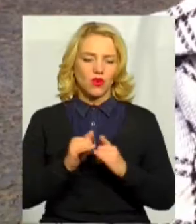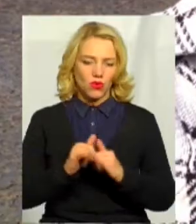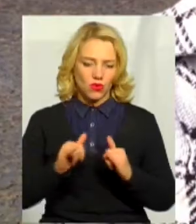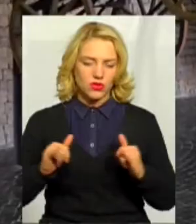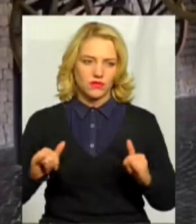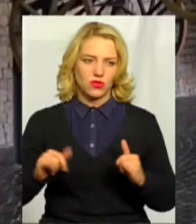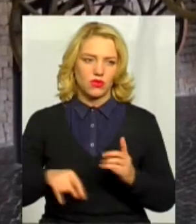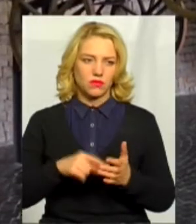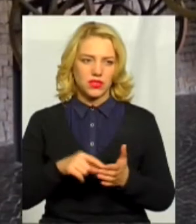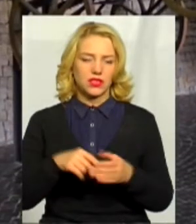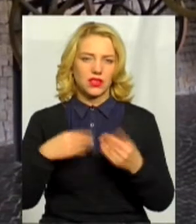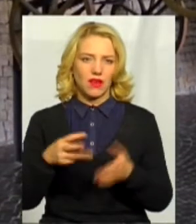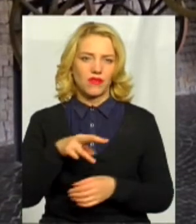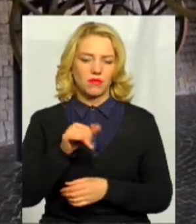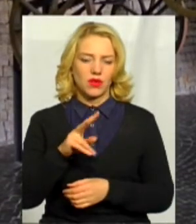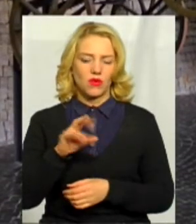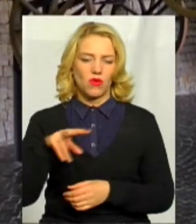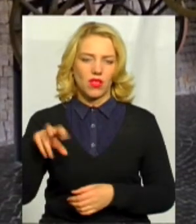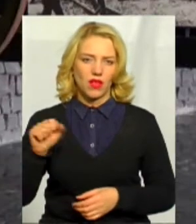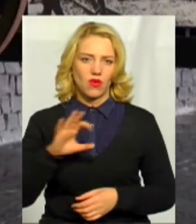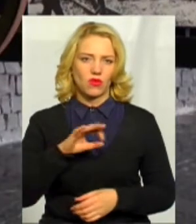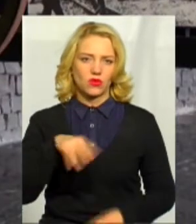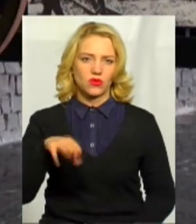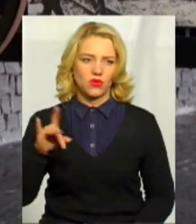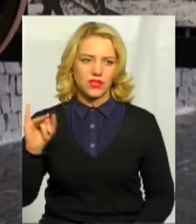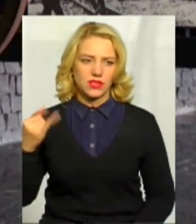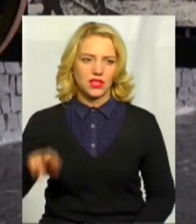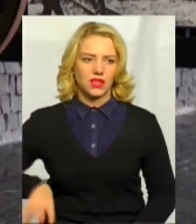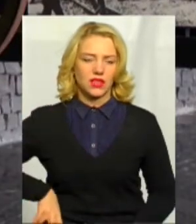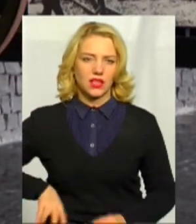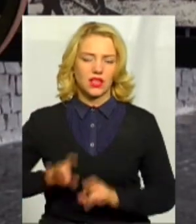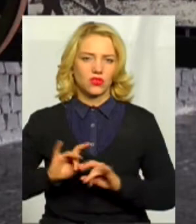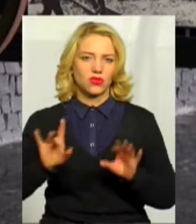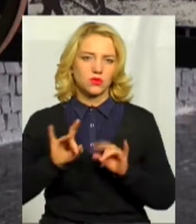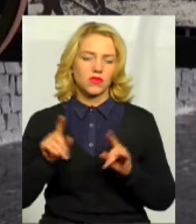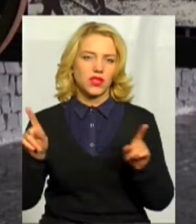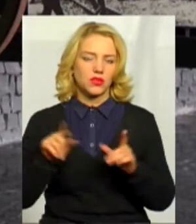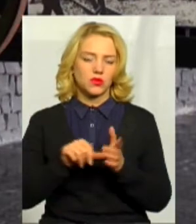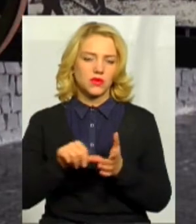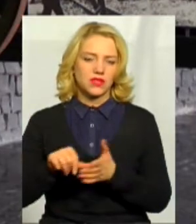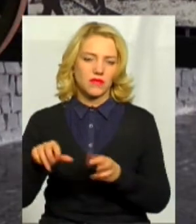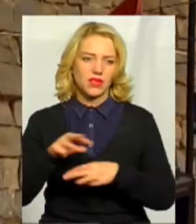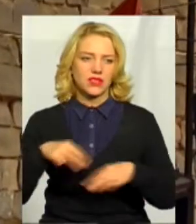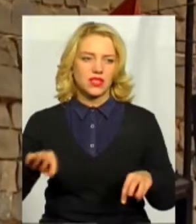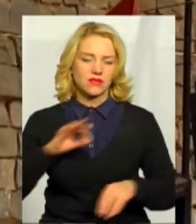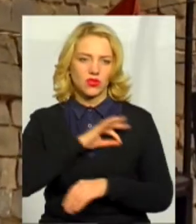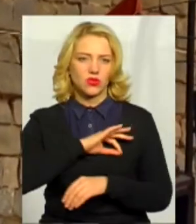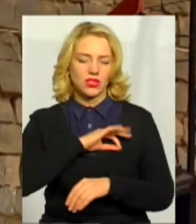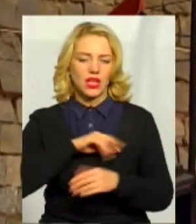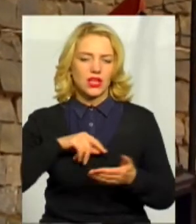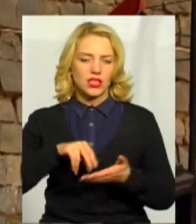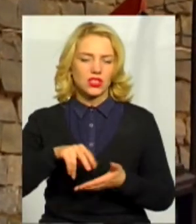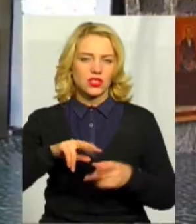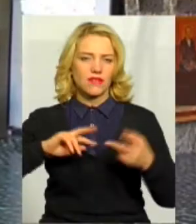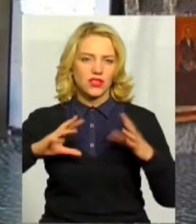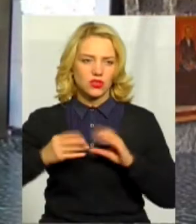Островський. Директорка Хмельницького обласного музею Миколи Островського Наталя Никова розповідає, представники Міністерства юстиції дійшли висновку, що